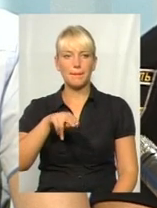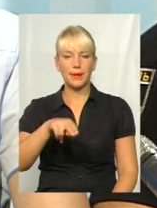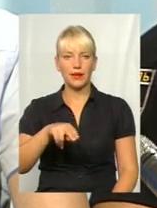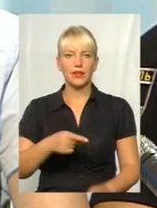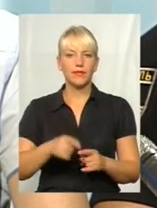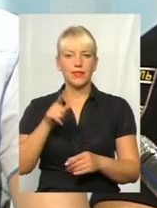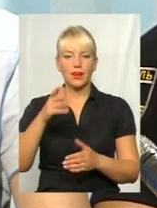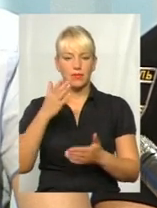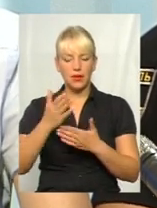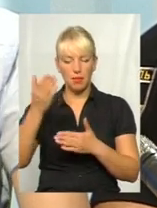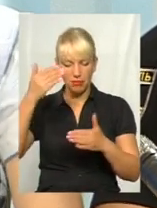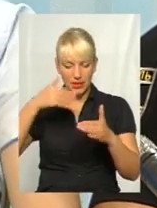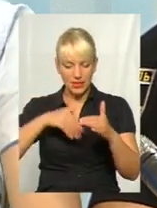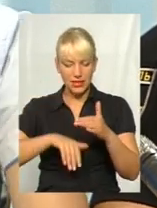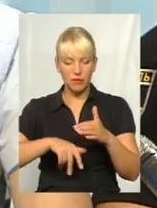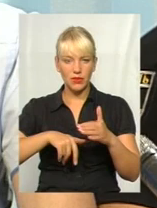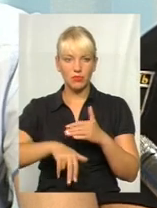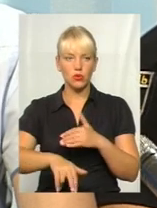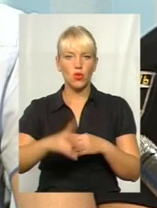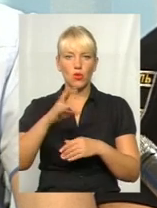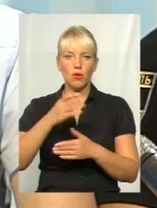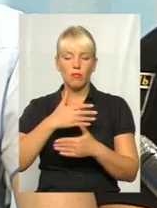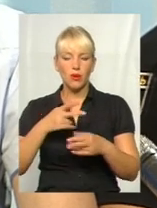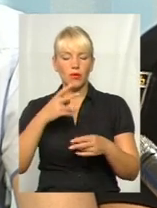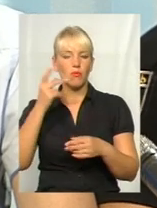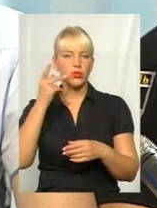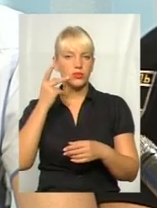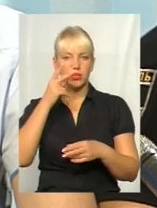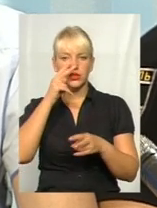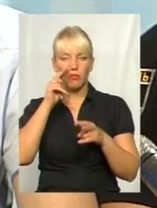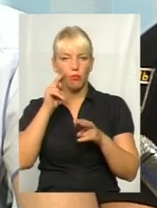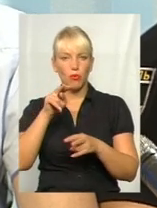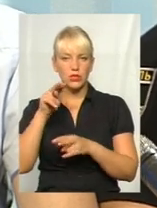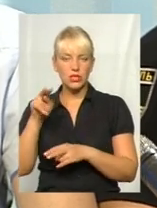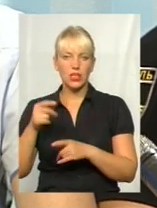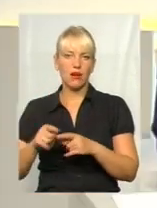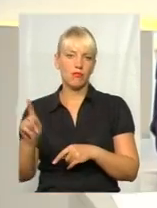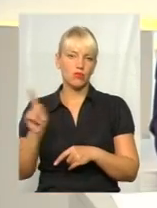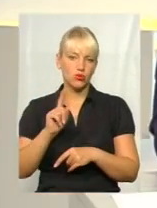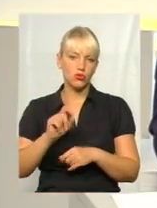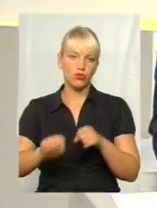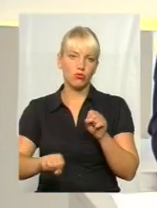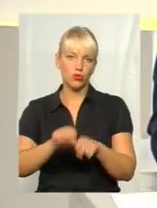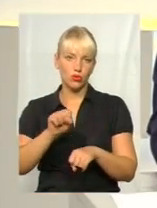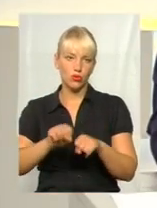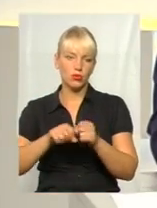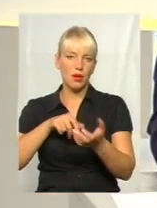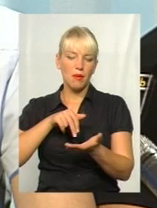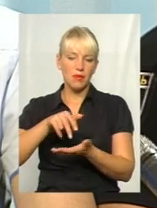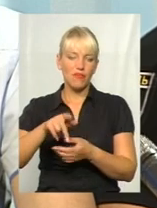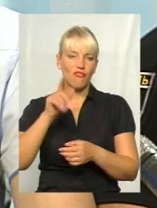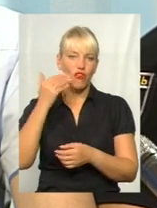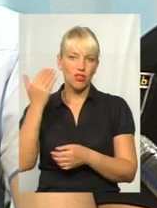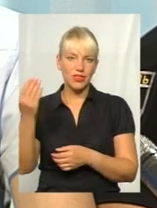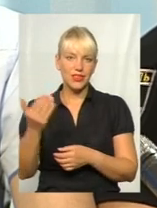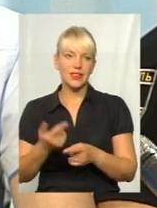підземний пішохідний перехід. Але ми там постійно спостерігаємо тенденцію порушення правил дорожнього руху пішохідами. Пішохідами, Тобто, вони переходять ділянку дороги,